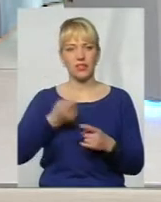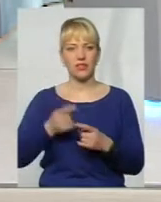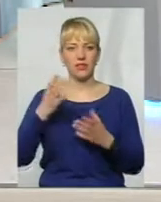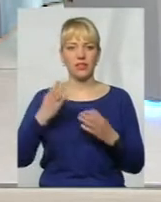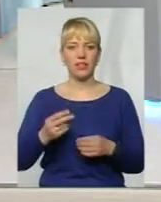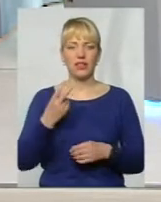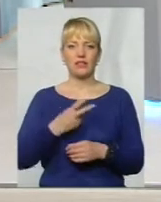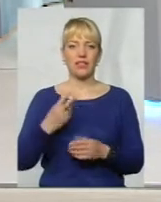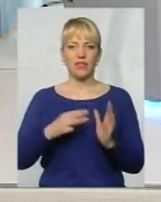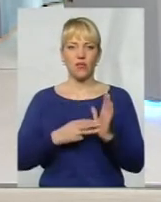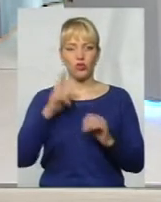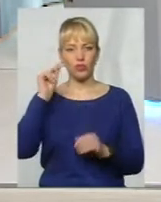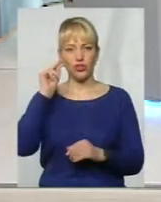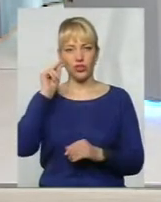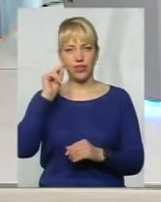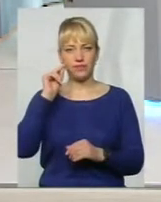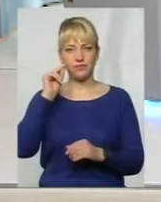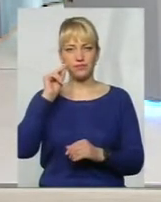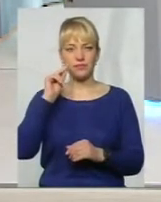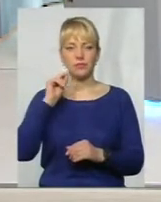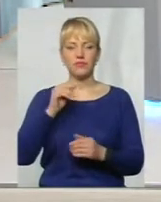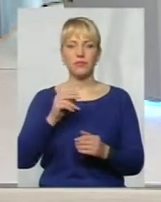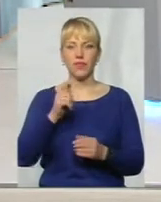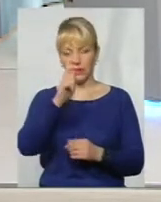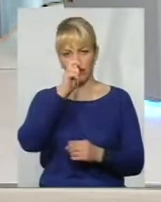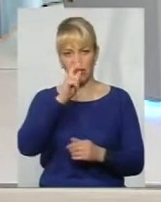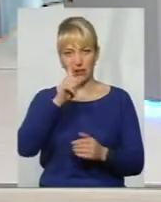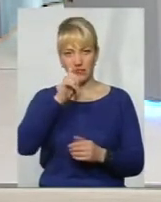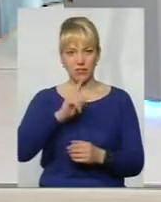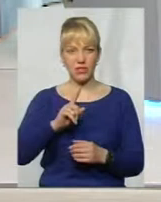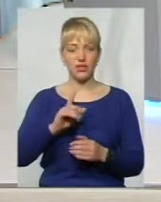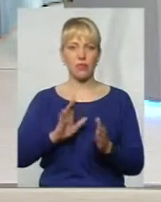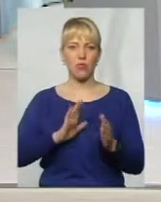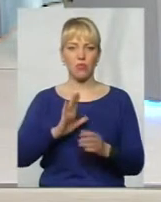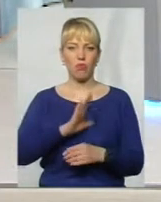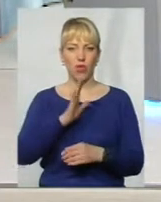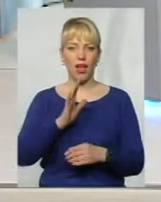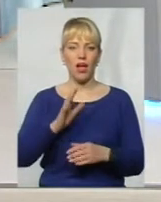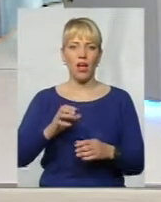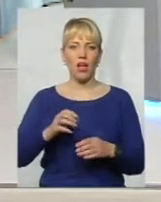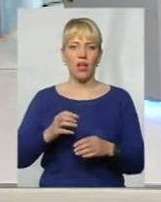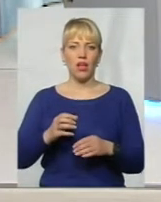28 числа, квітня місяця, прийшла урядова телеграма